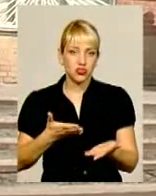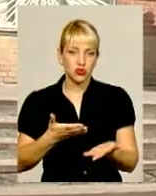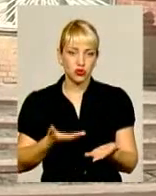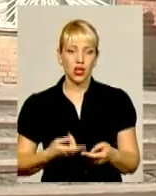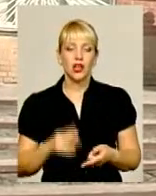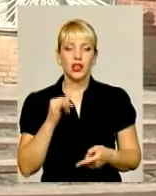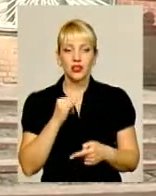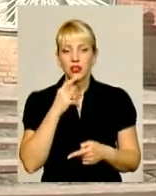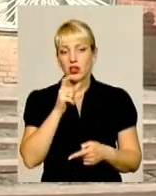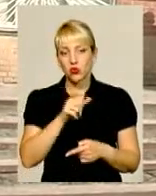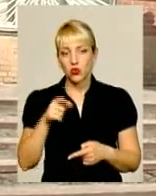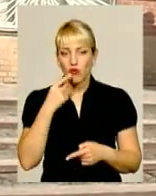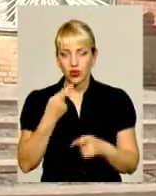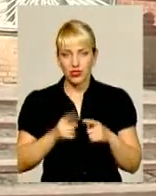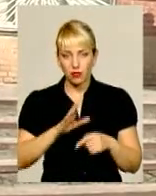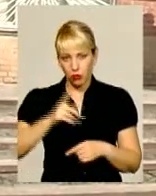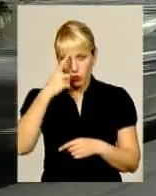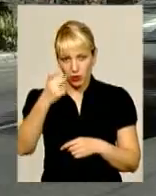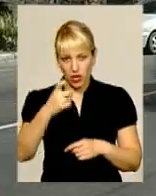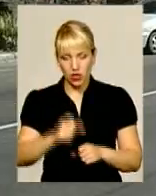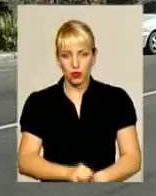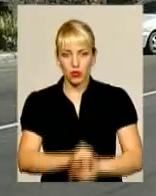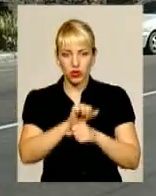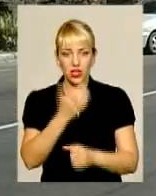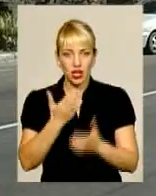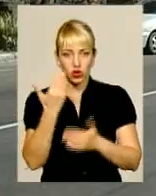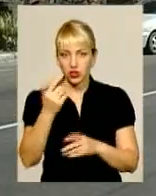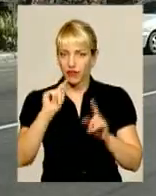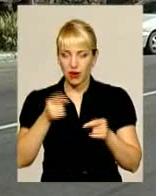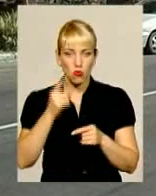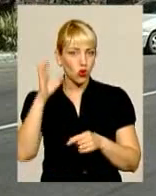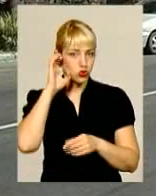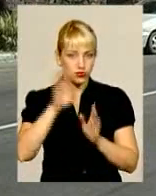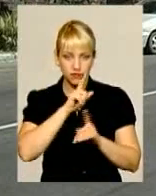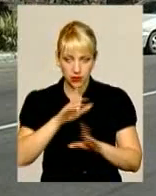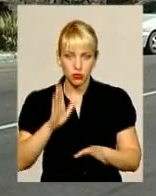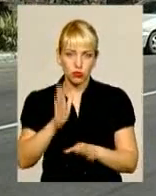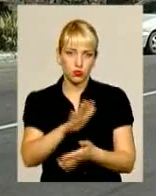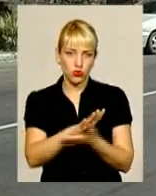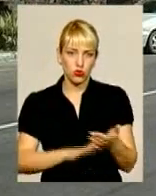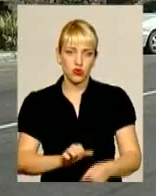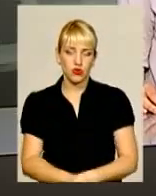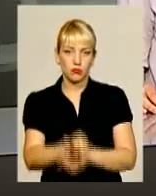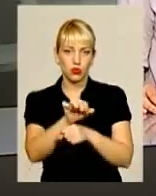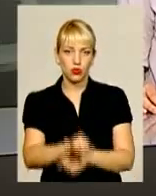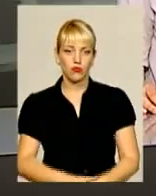Мешканці гуртожитку кажуть, це був попереджувальний протест. Якщо до їхніх вимог не дослухаються, вони продовжать мітингувати.